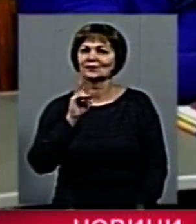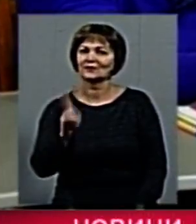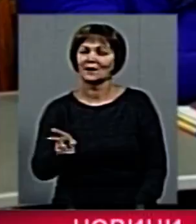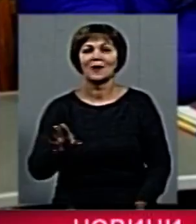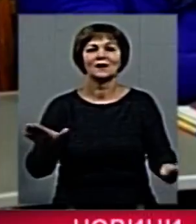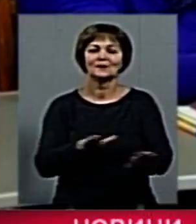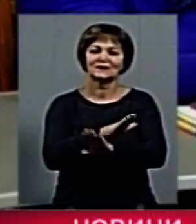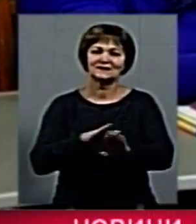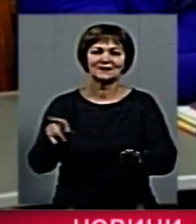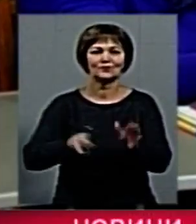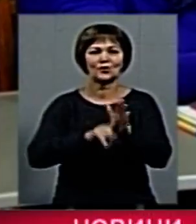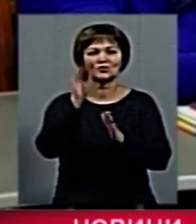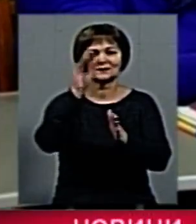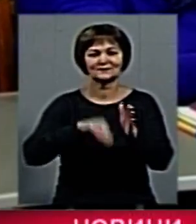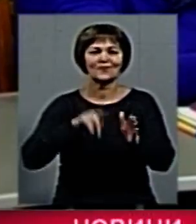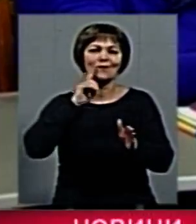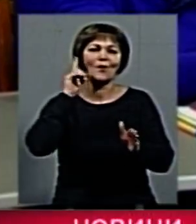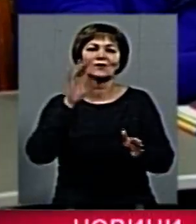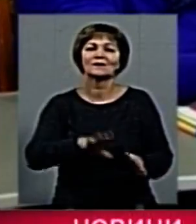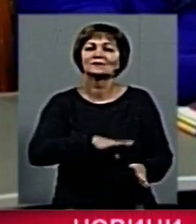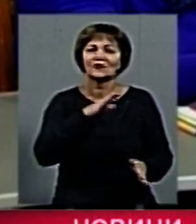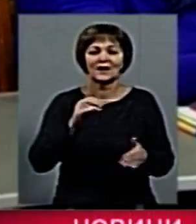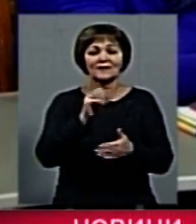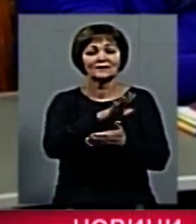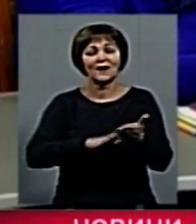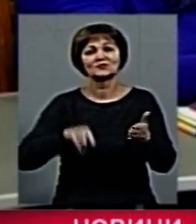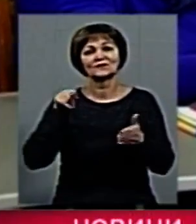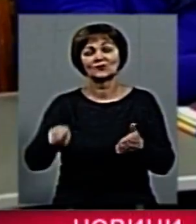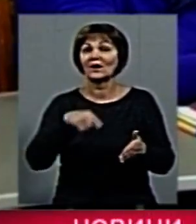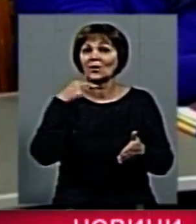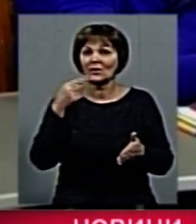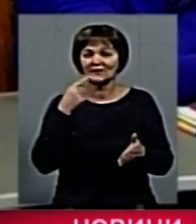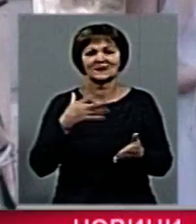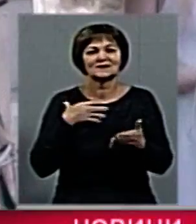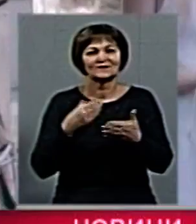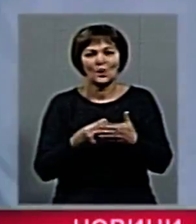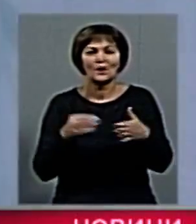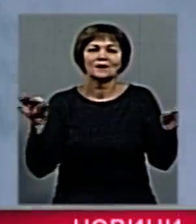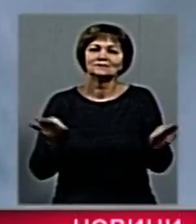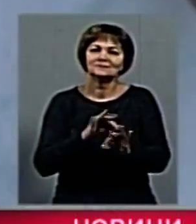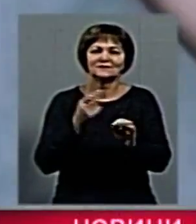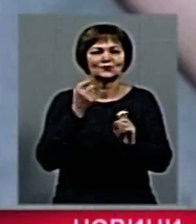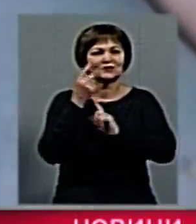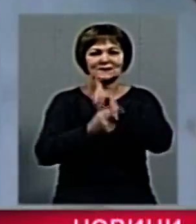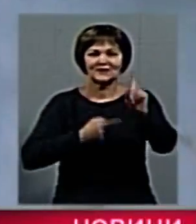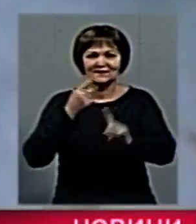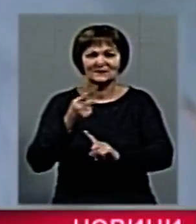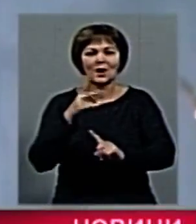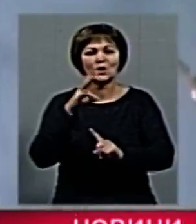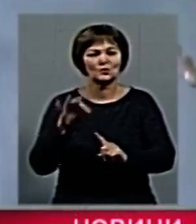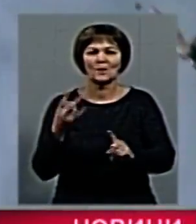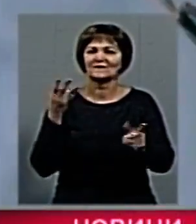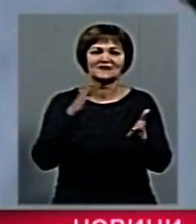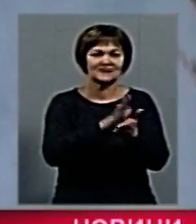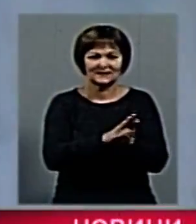Пісні Даніела почала писати у досить юному віці. З часом, як сама вона зазначає, творчий підхід до композицій дещо змінився. Але незмінним у